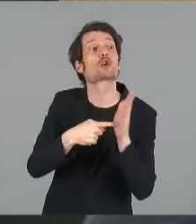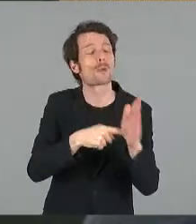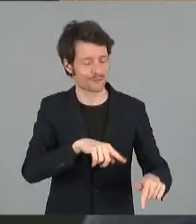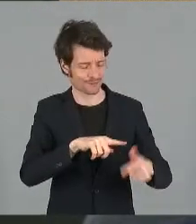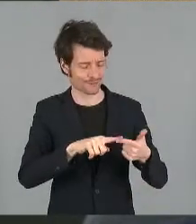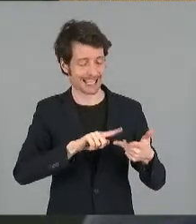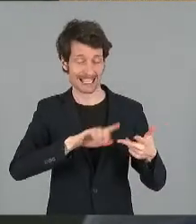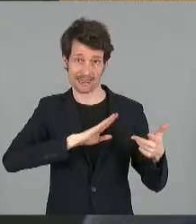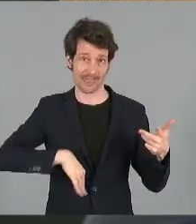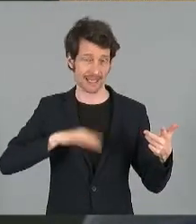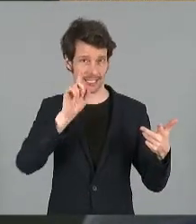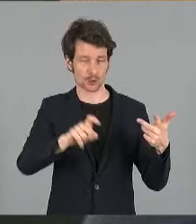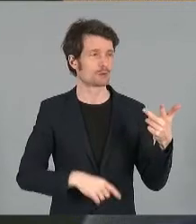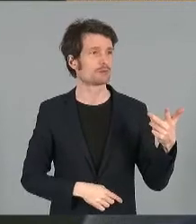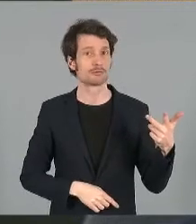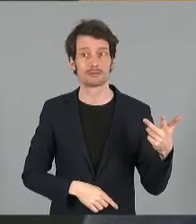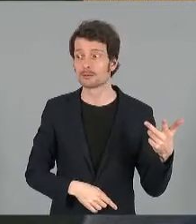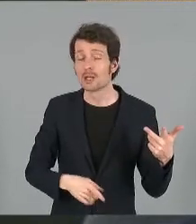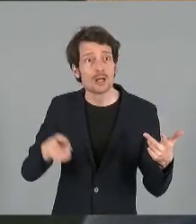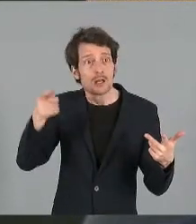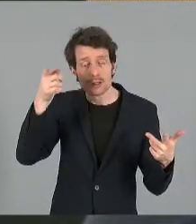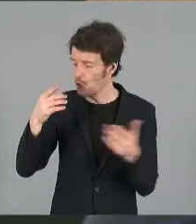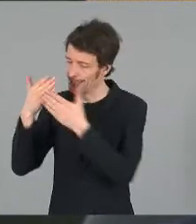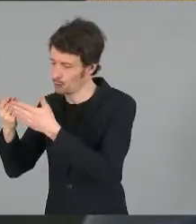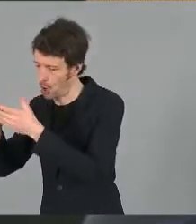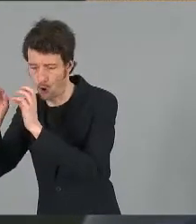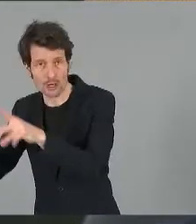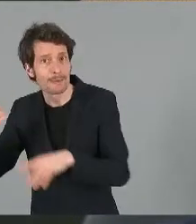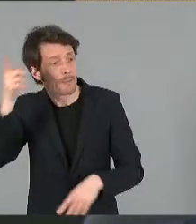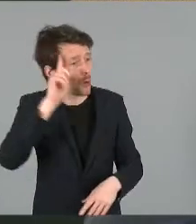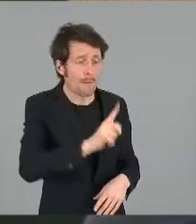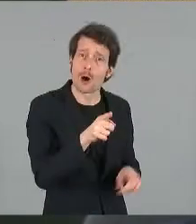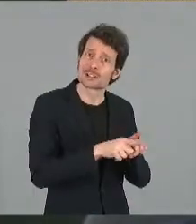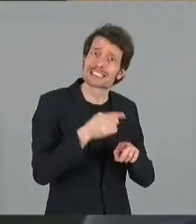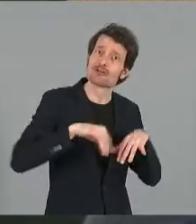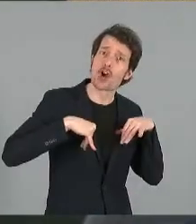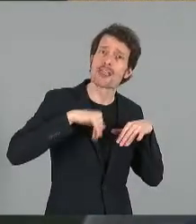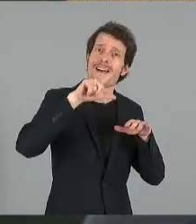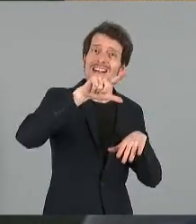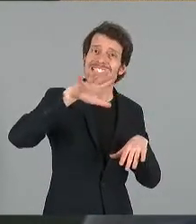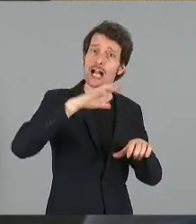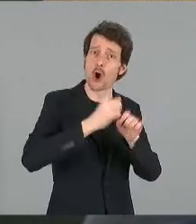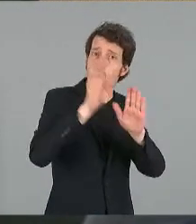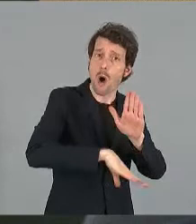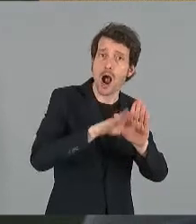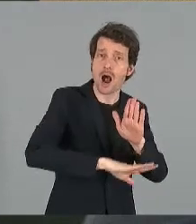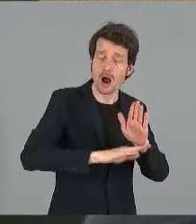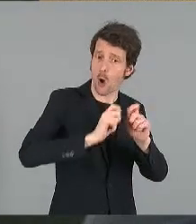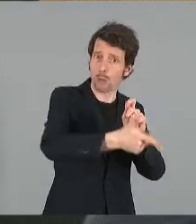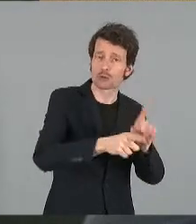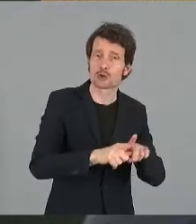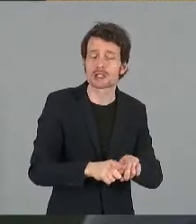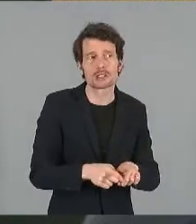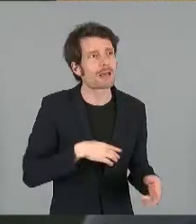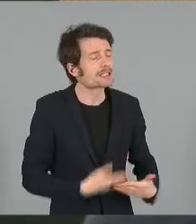pourquoi ne pas élargir ce remboursement à d'autres populations, notamment à tous les jeunes de moins de 25 ans qui globalement n pas une situation très